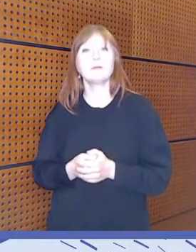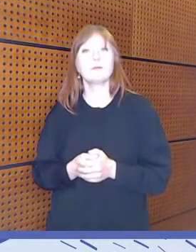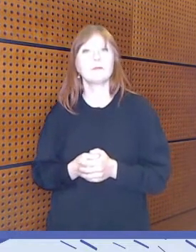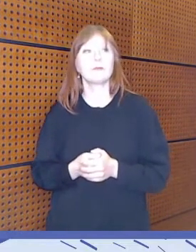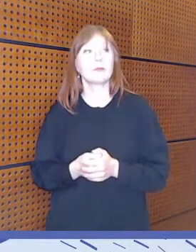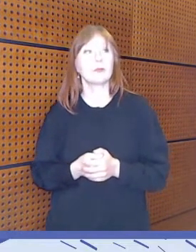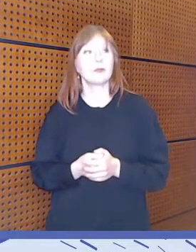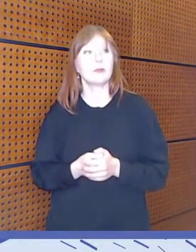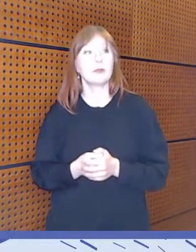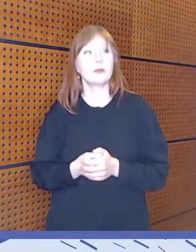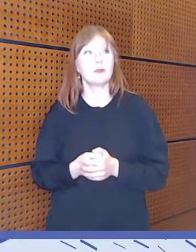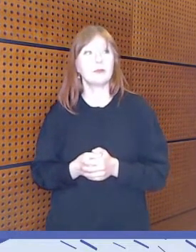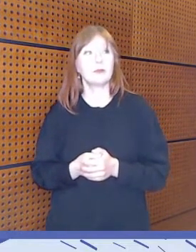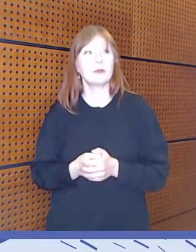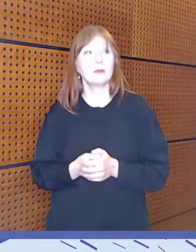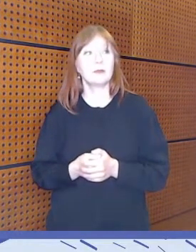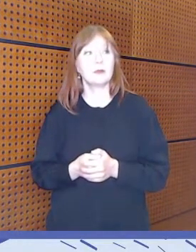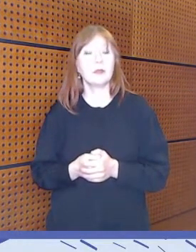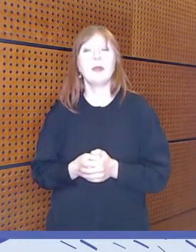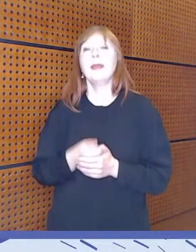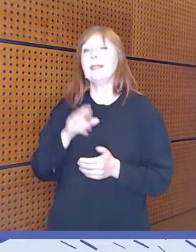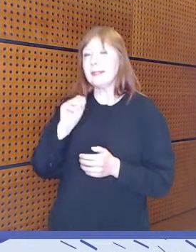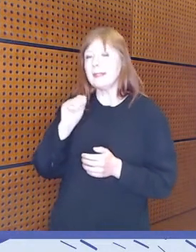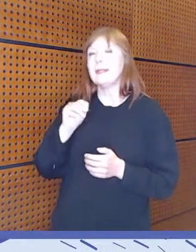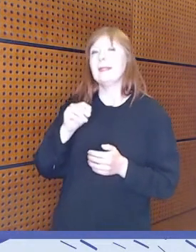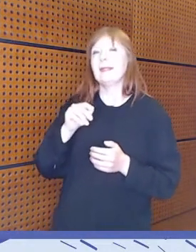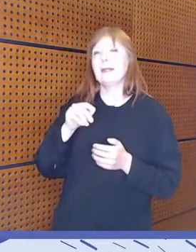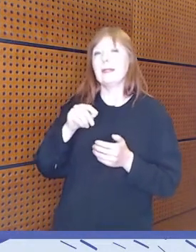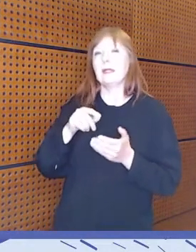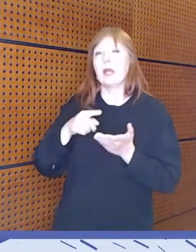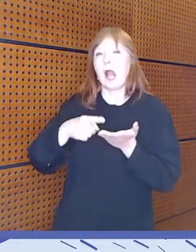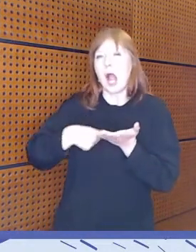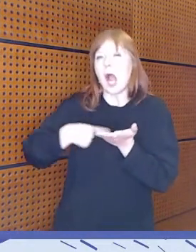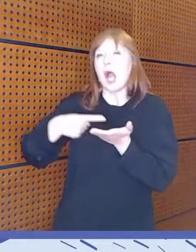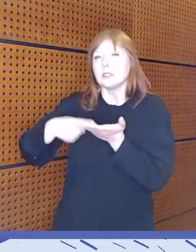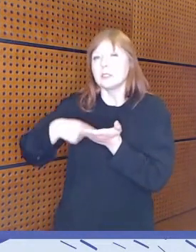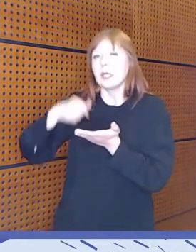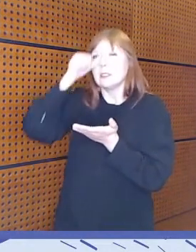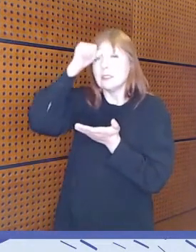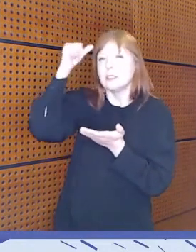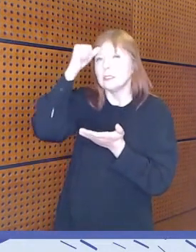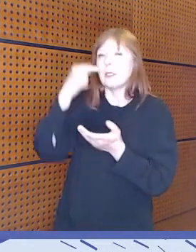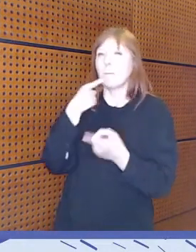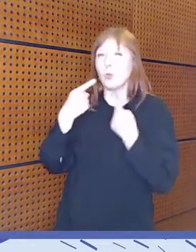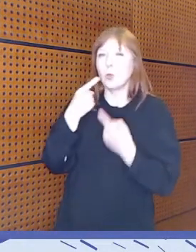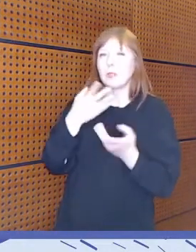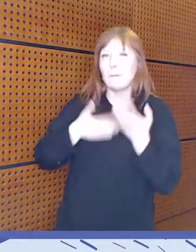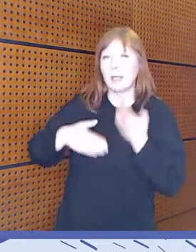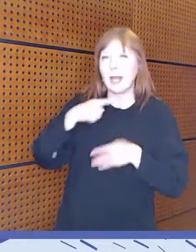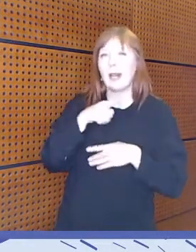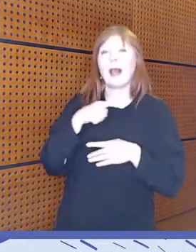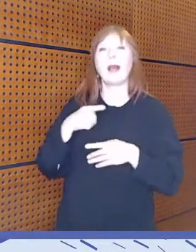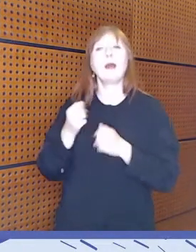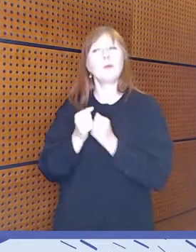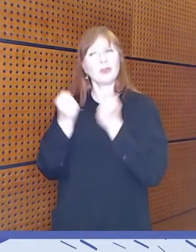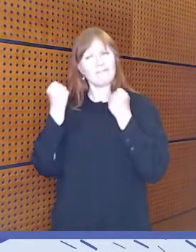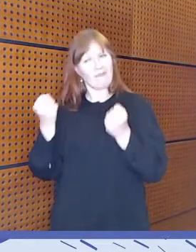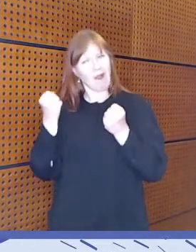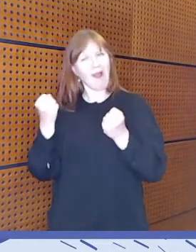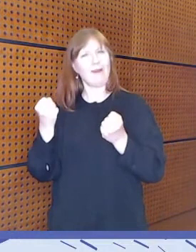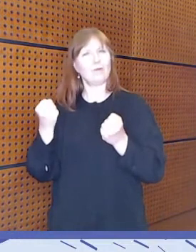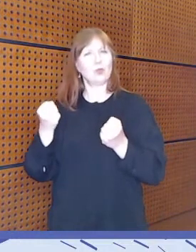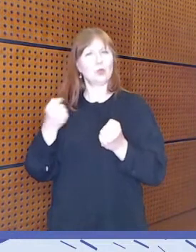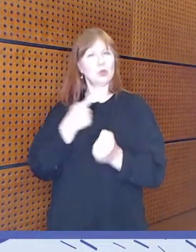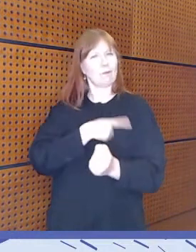Ehdottomasti saat ihan hyvin aikaa vielä. Koska haasteista mielellään puhutaan, mutta sitten ne mahdollisuudet, ne voimavarat, ne vahvuudet, jotka on sitten